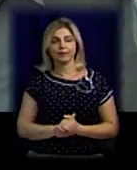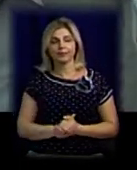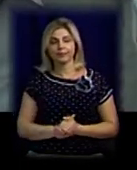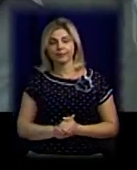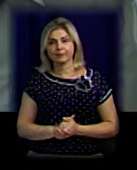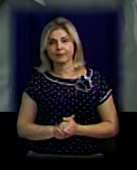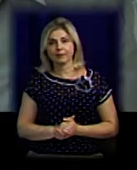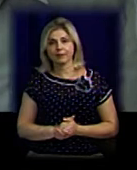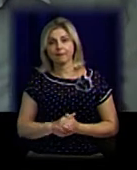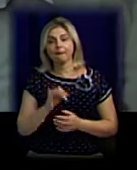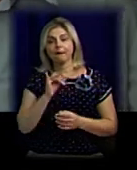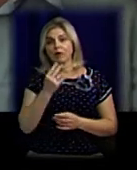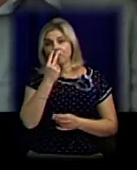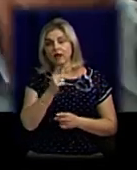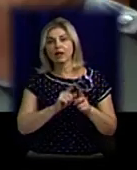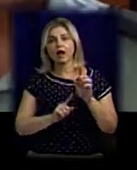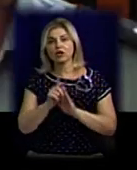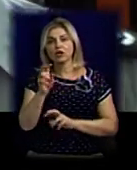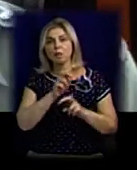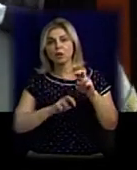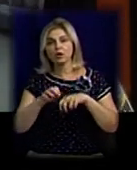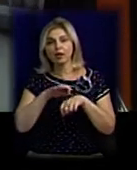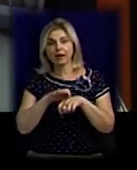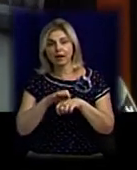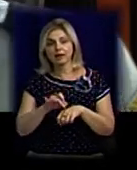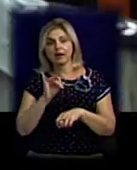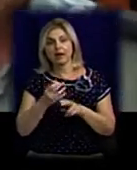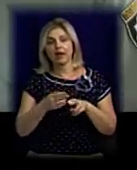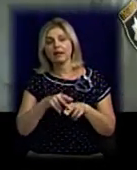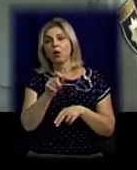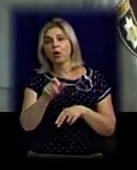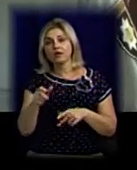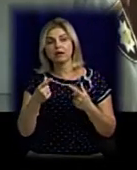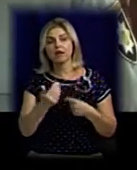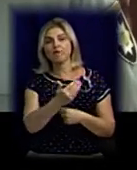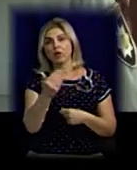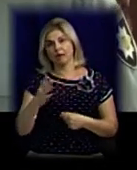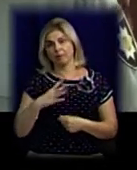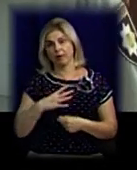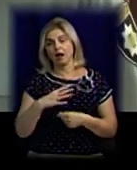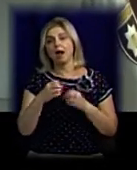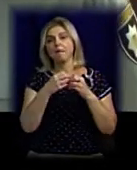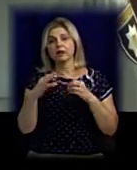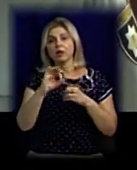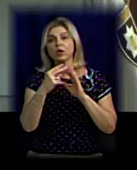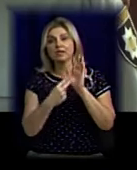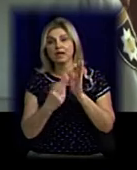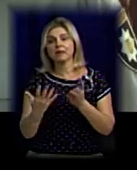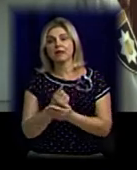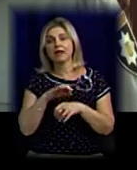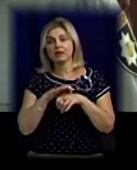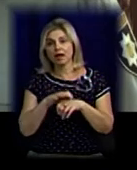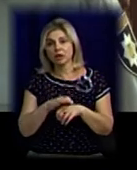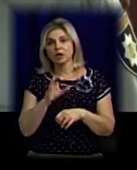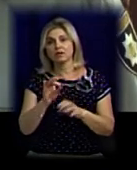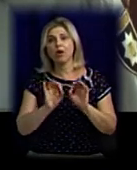пошуки тіла і встановлення цих осіб, десь воно перебувало. З 15.07-го вже з поясненням